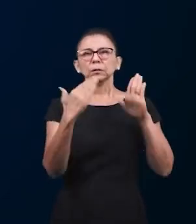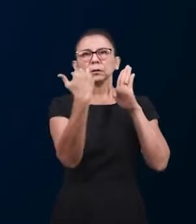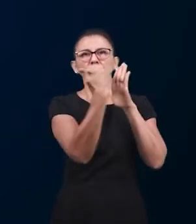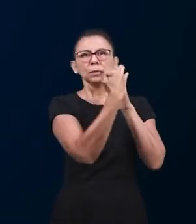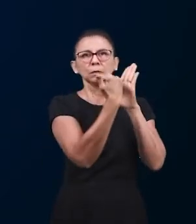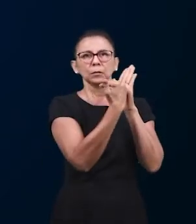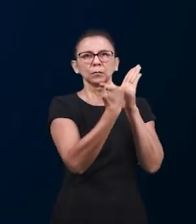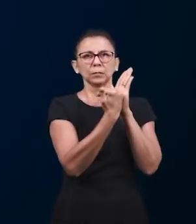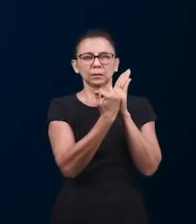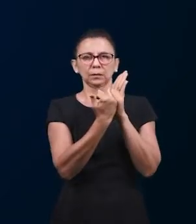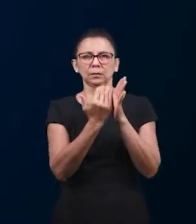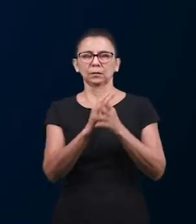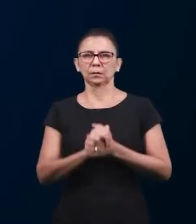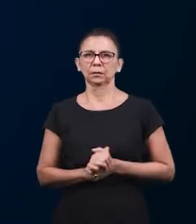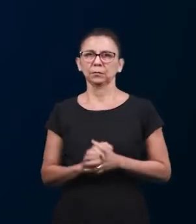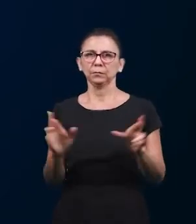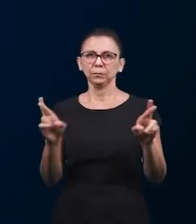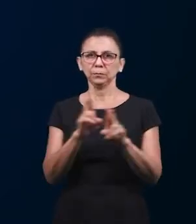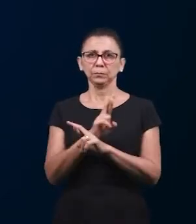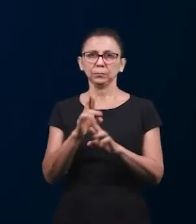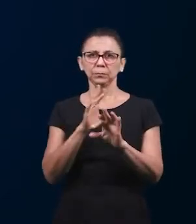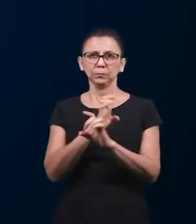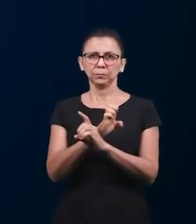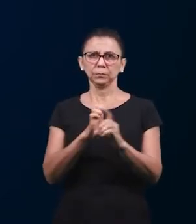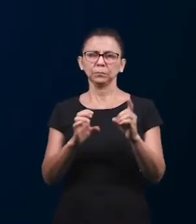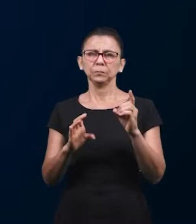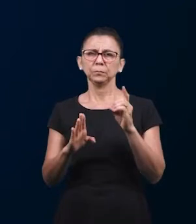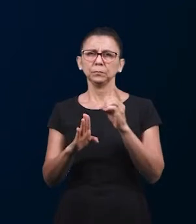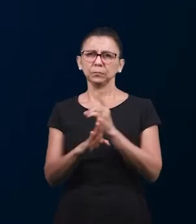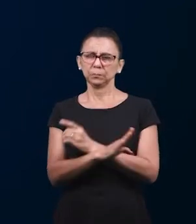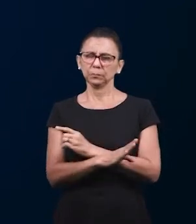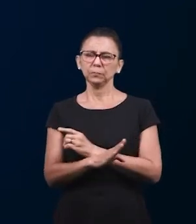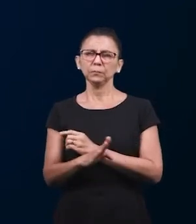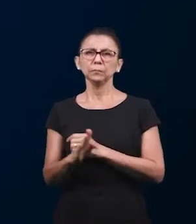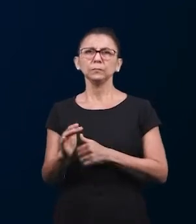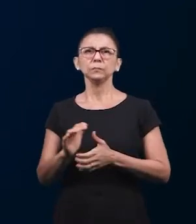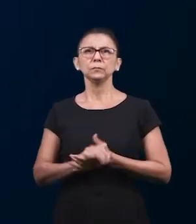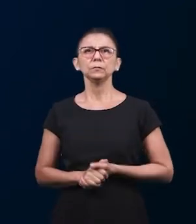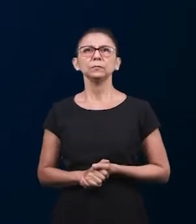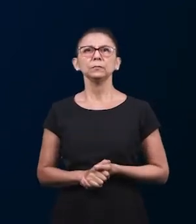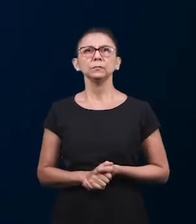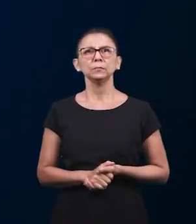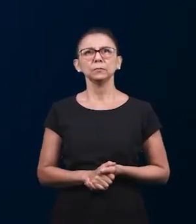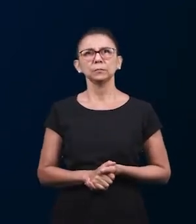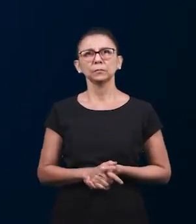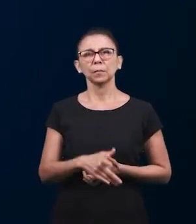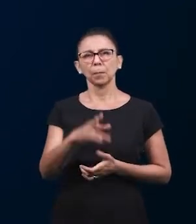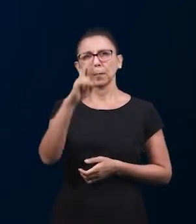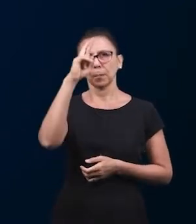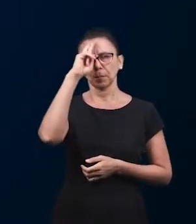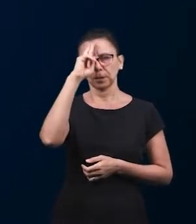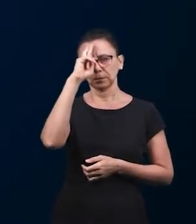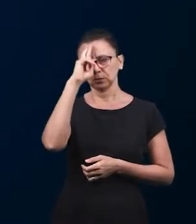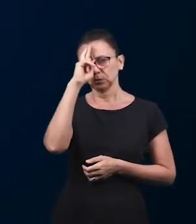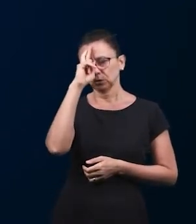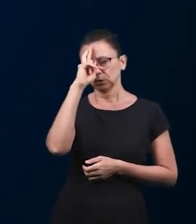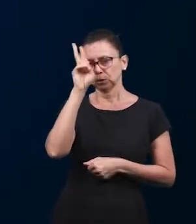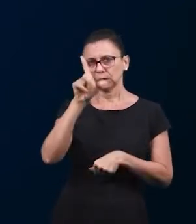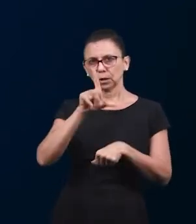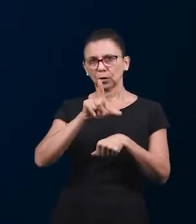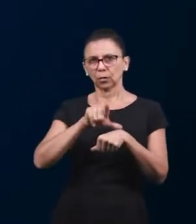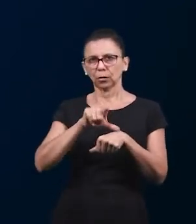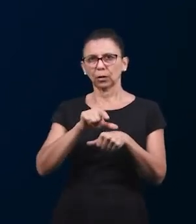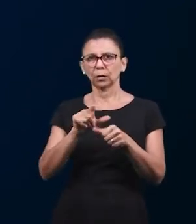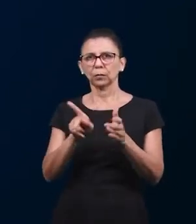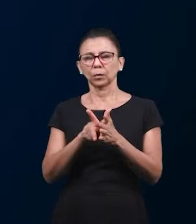представить вам нашу программу, которая связана с воскресной библейской школой. Мы каждое